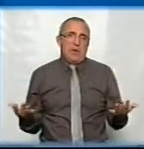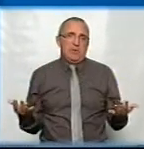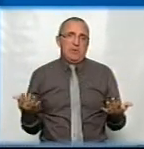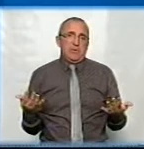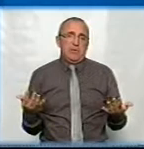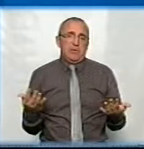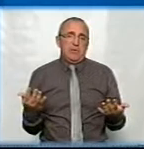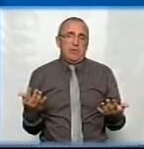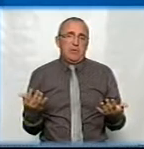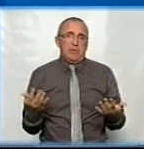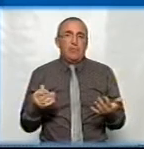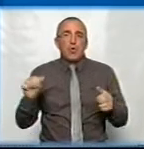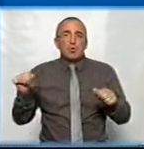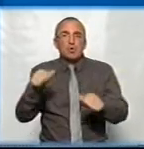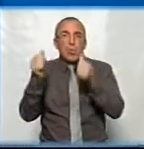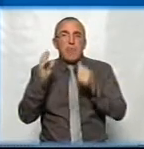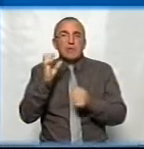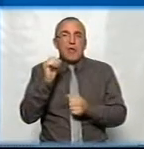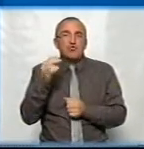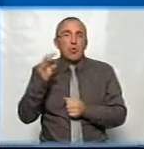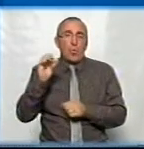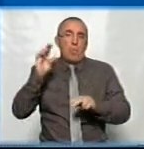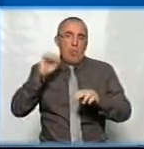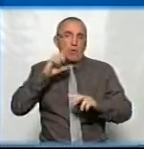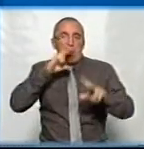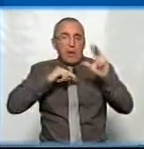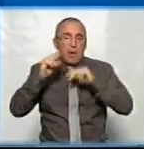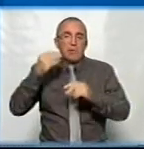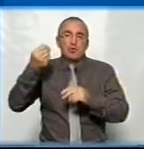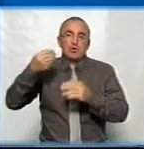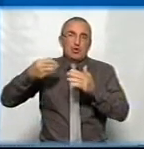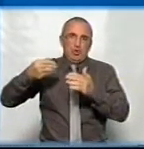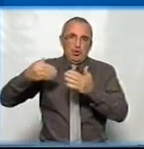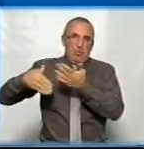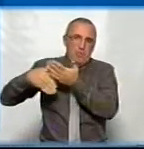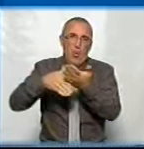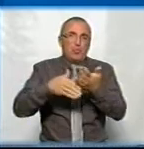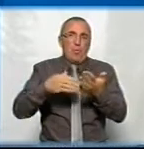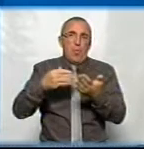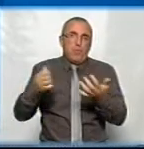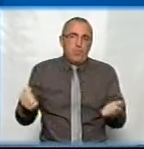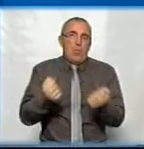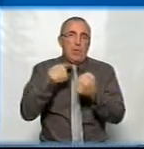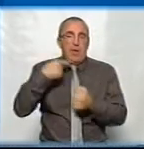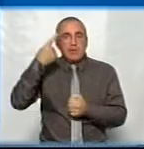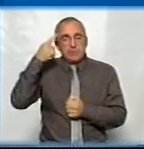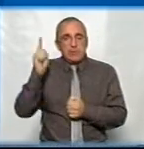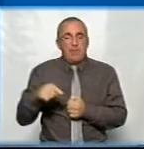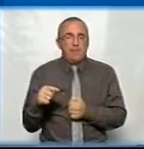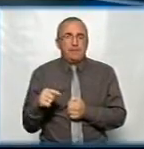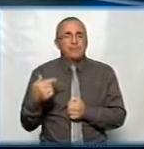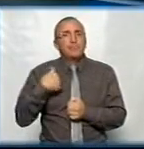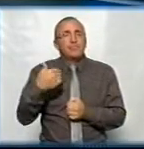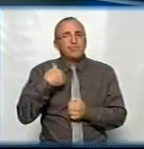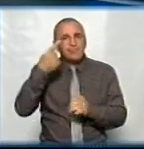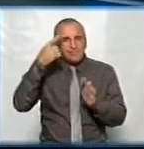В частности, тот же скульптор Савченко може розвиткувати на спонсорскую поддержку. Я, насколько знаю... Хватай, ні, я